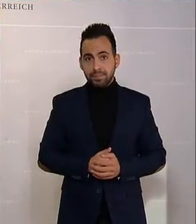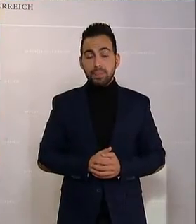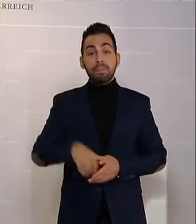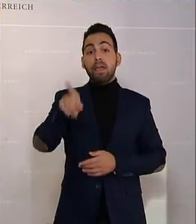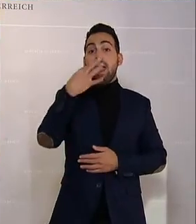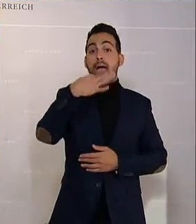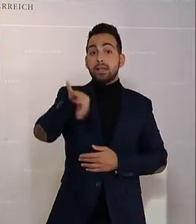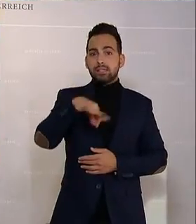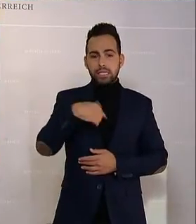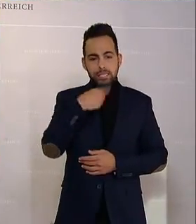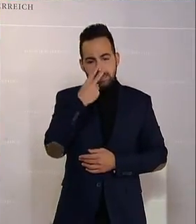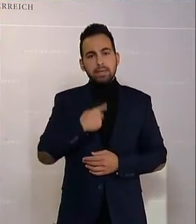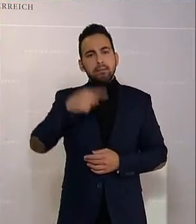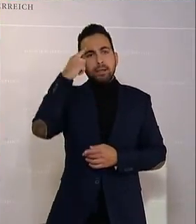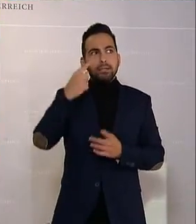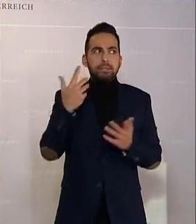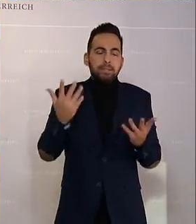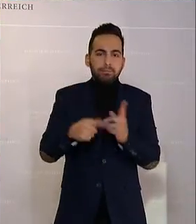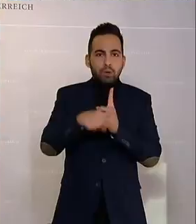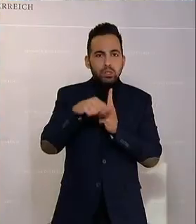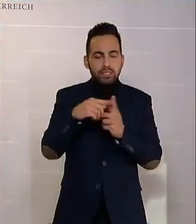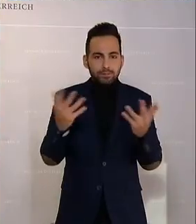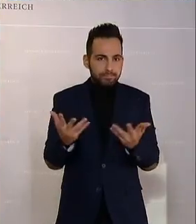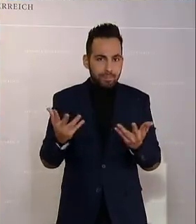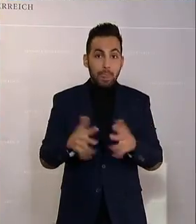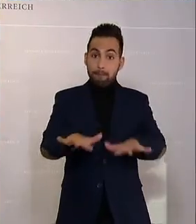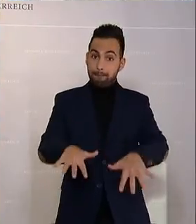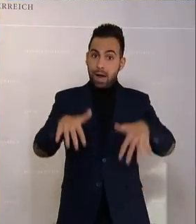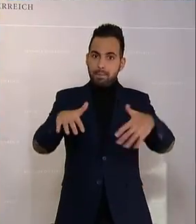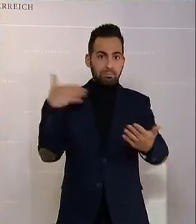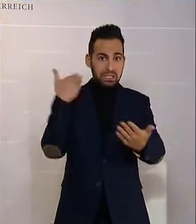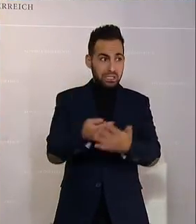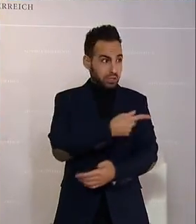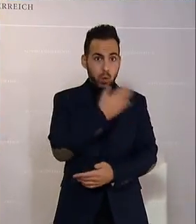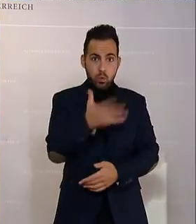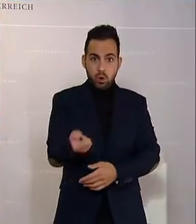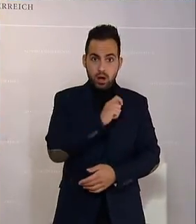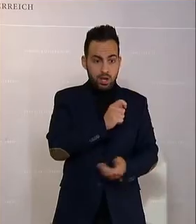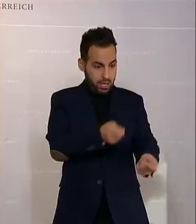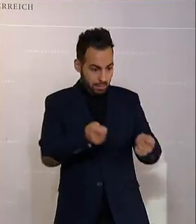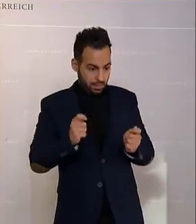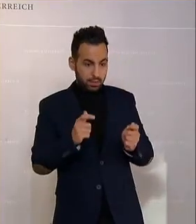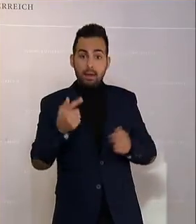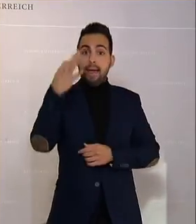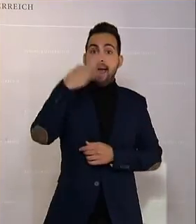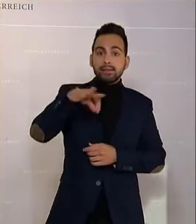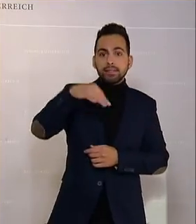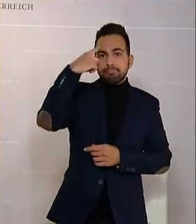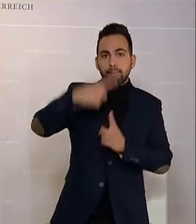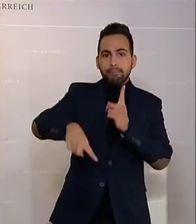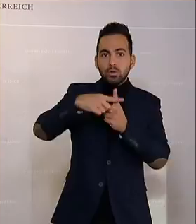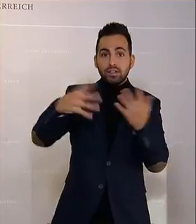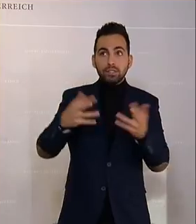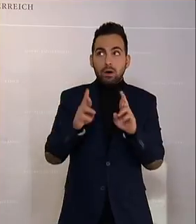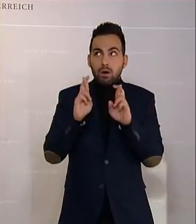Das Einzige, was mich zuversichtlich stimmt, und das sind Daten, die Sie dem Parlament bislang auch vorenthalten haben, das Einzige, was mich zuversichtlich stimmt, ist